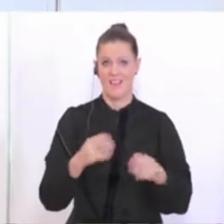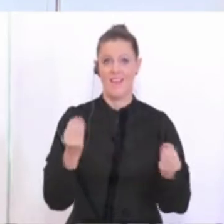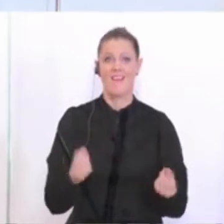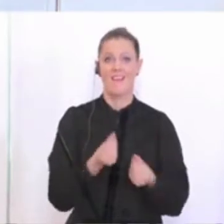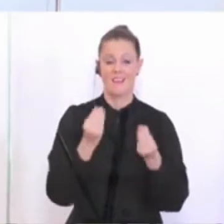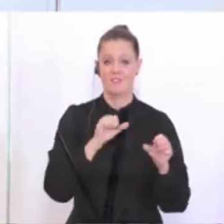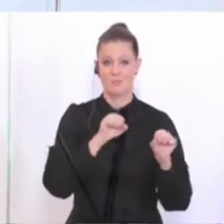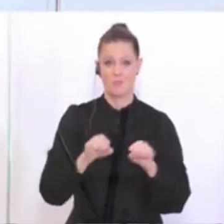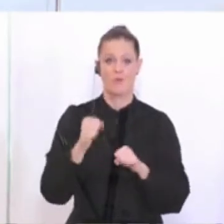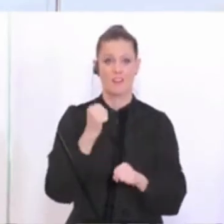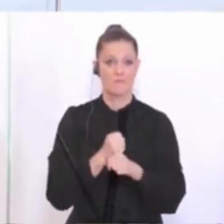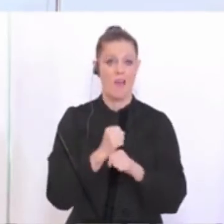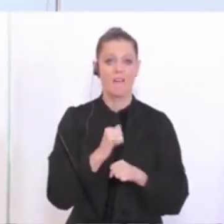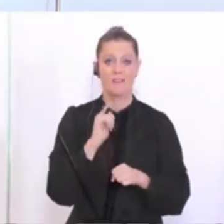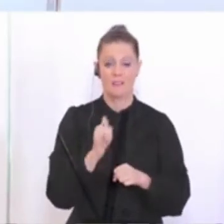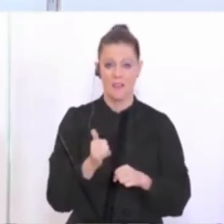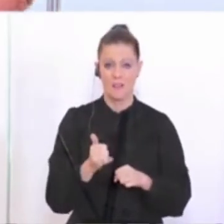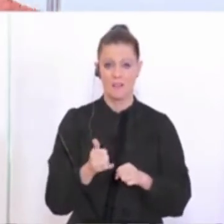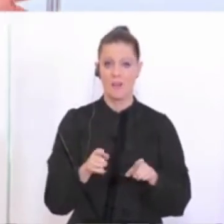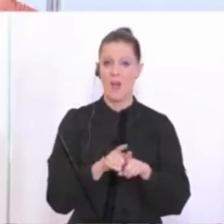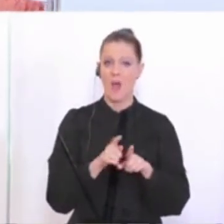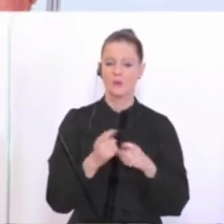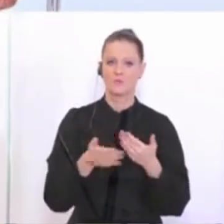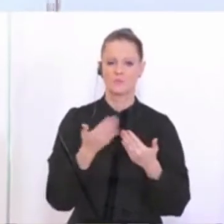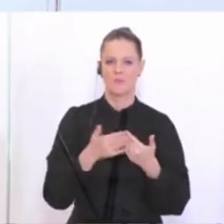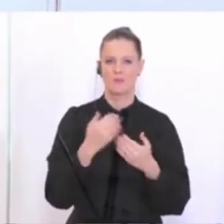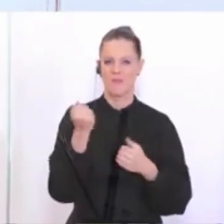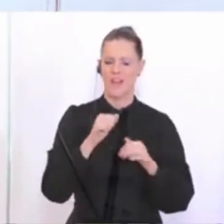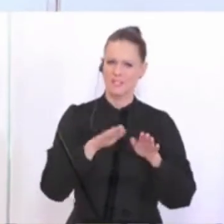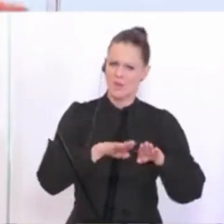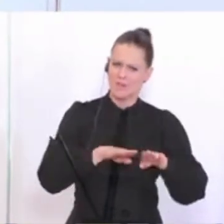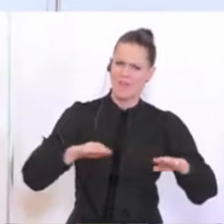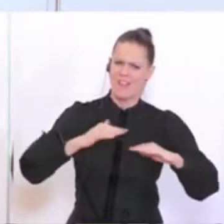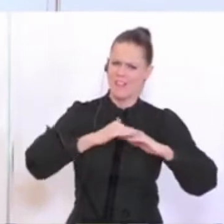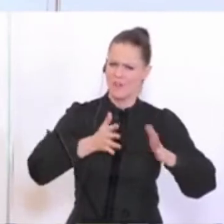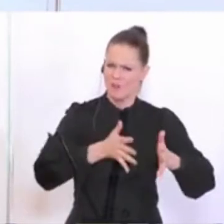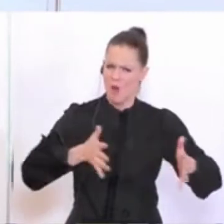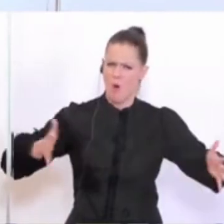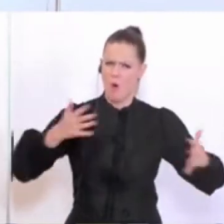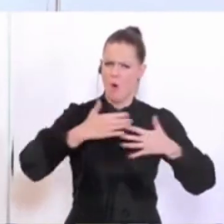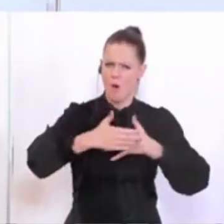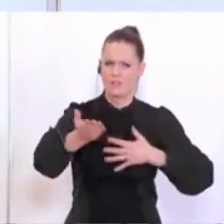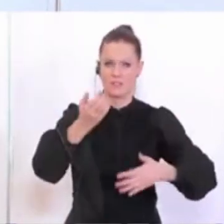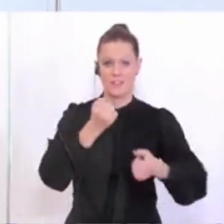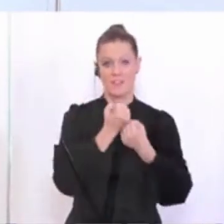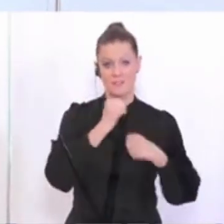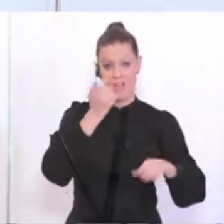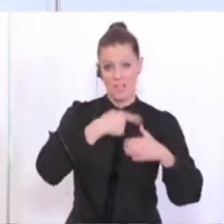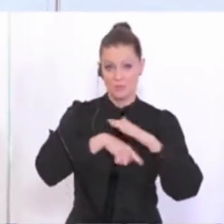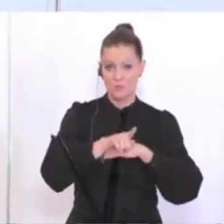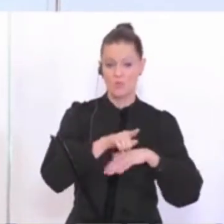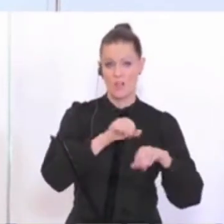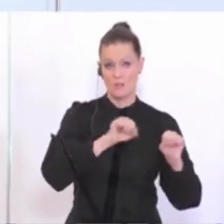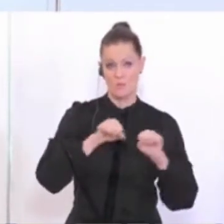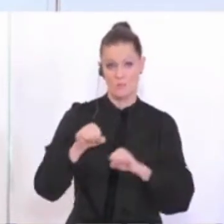ermöglichen. Und noch einmal anders ist es, glaube ich, bei größeren Wasserflächen, die vielleicht auch frei zugänglich sind. Und da